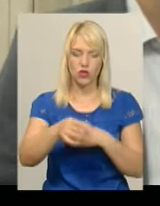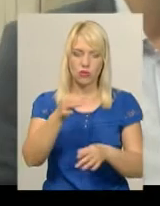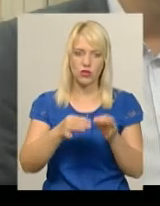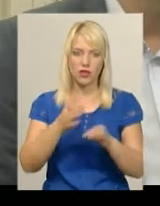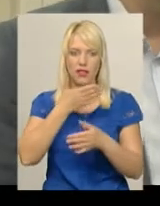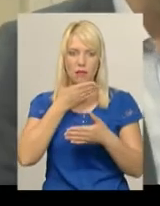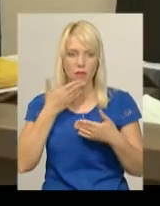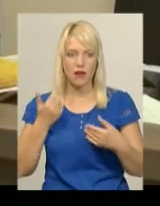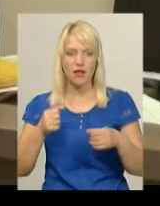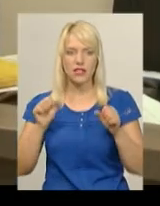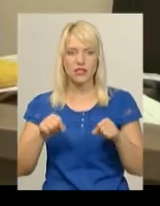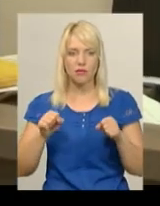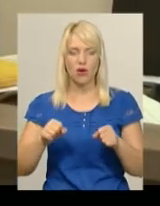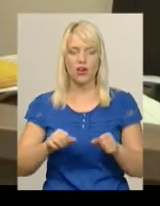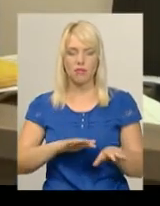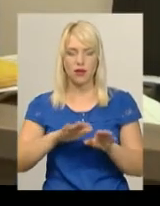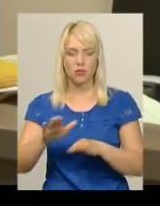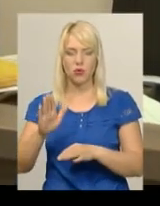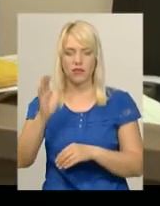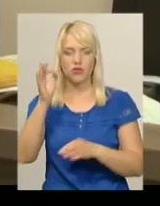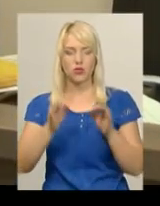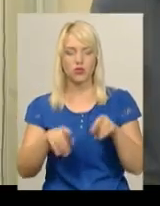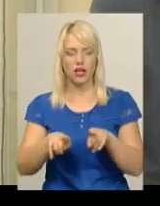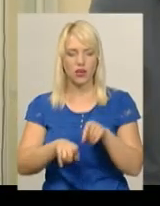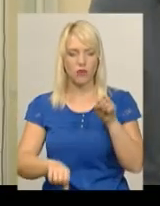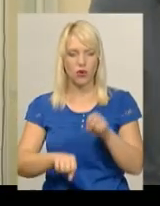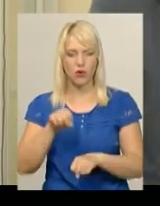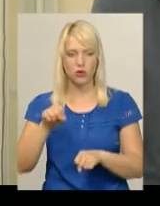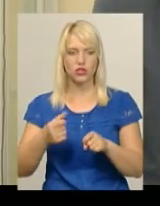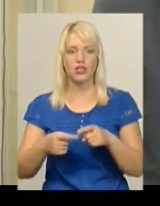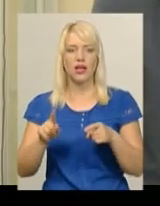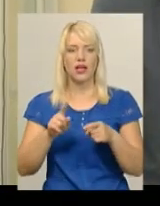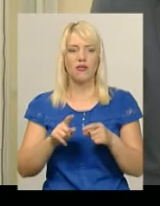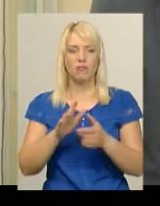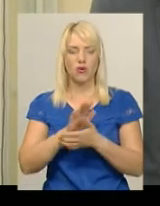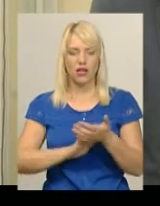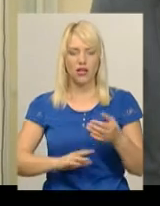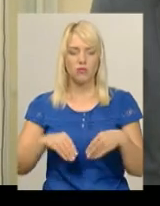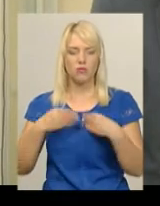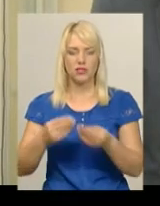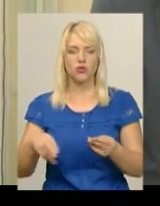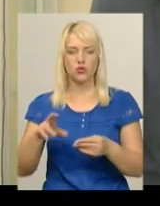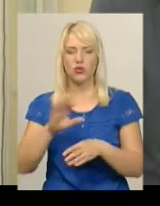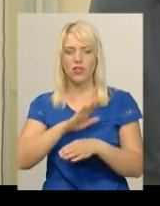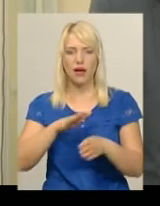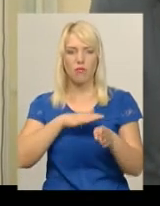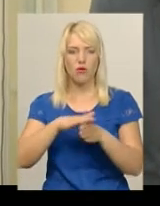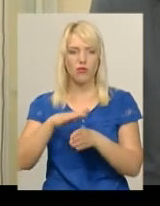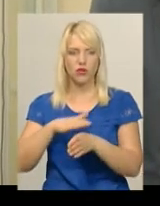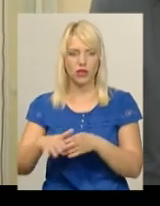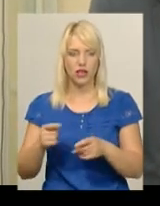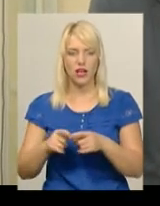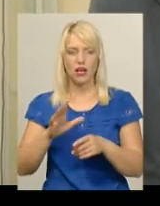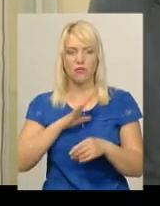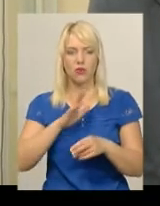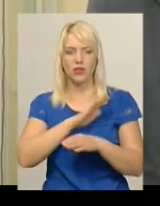змоги прибути в суд. Таке порушення в подальшому призвело до непомогти судового розгляду. Зокрема, також і не були перевірні